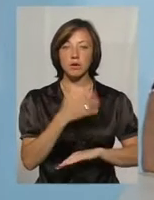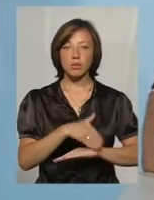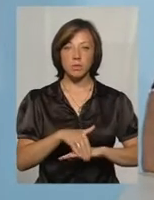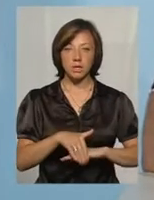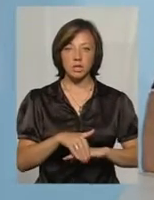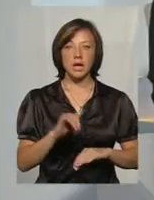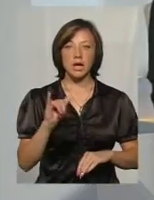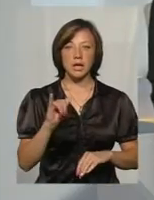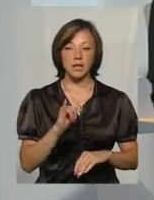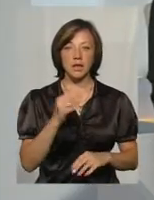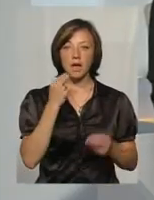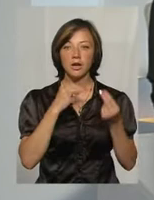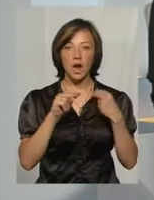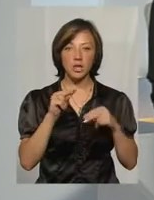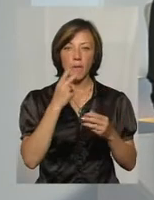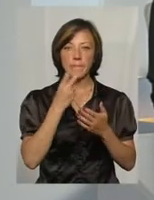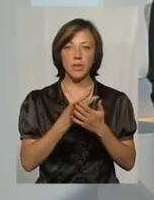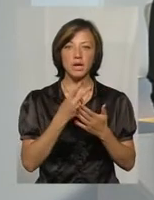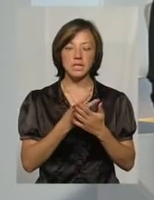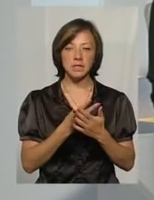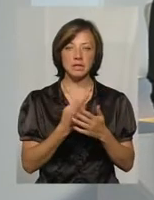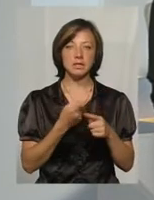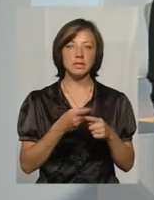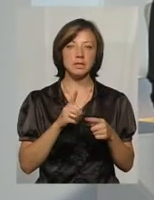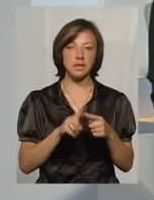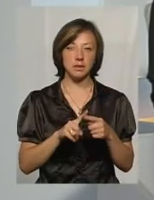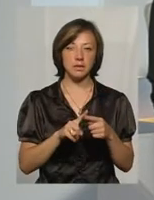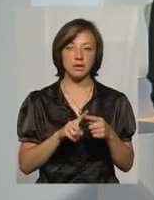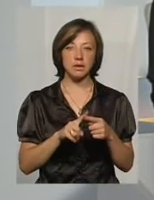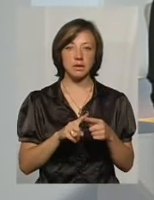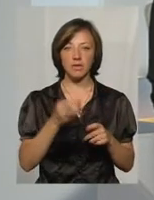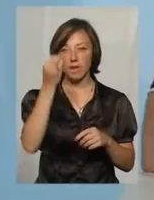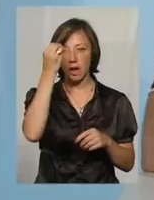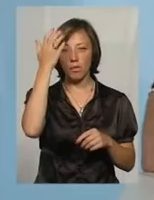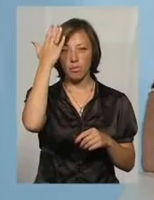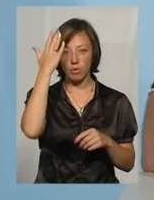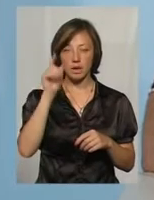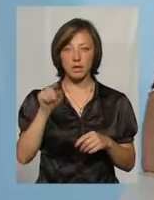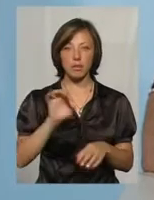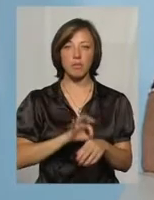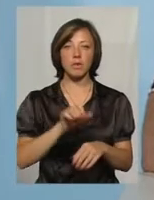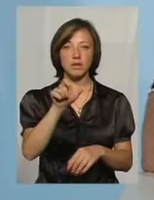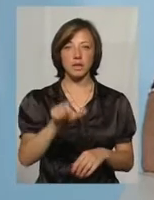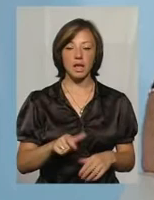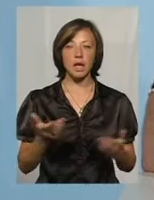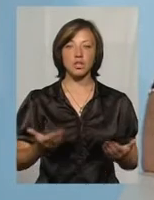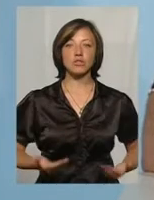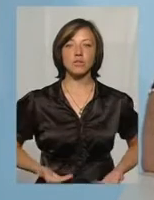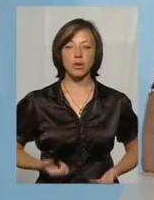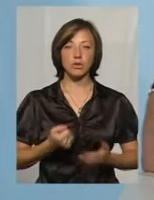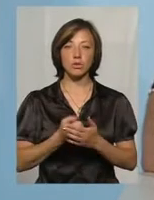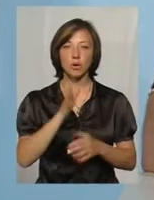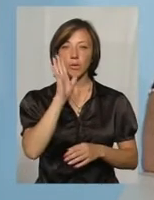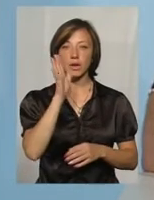І найкращі показники в даному плані – це в Японії. Процент людей, які доживають до